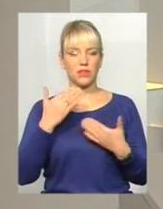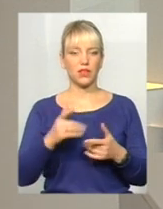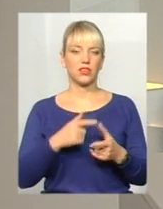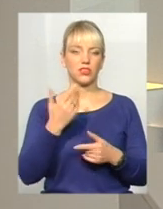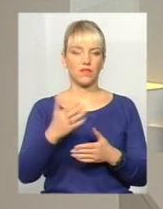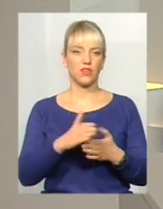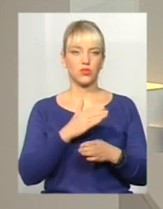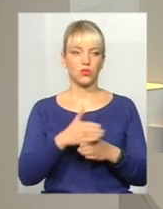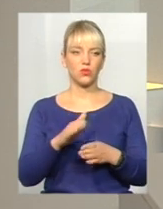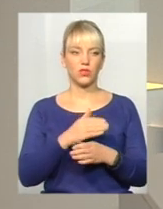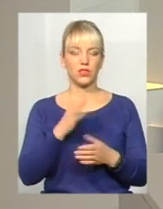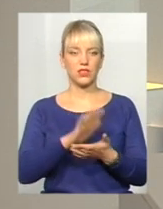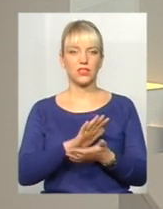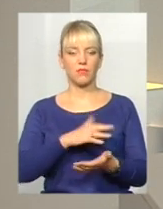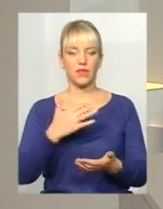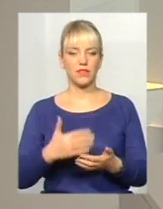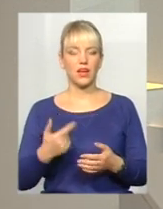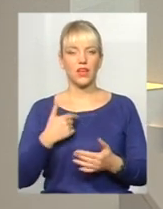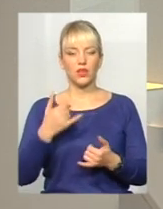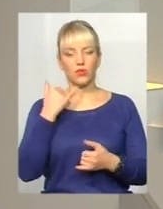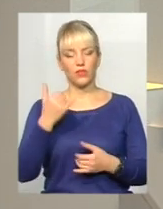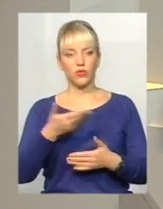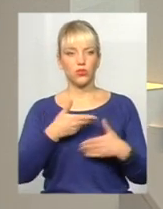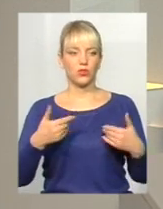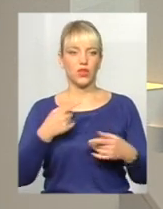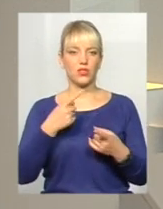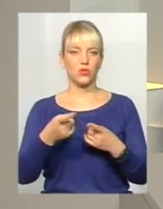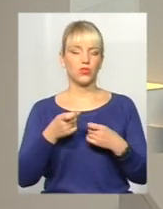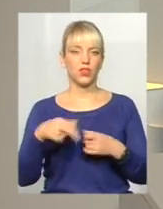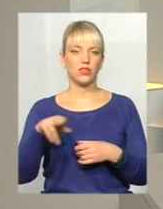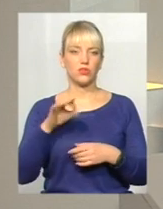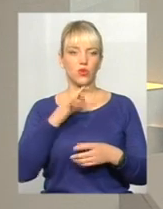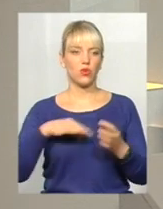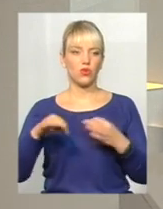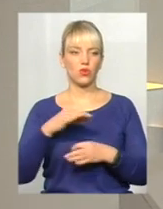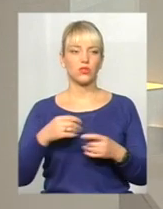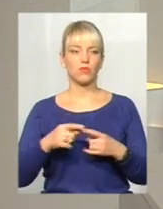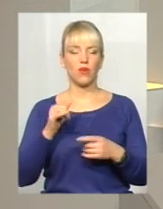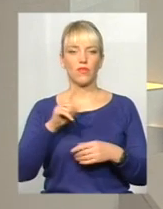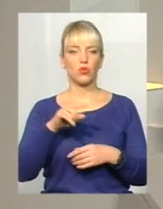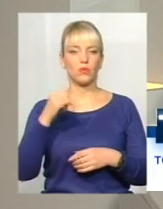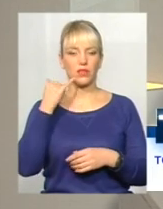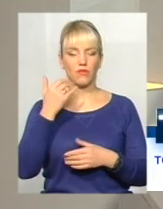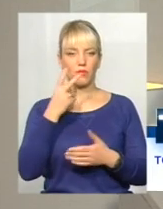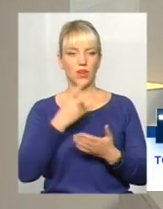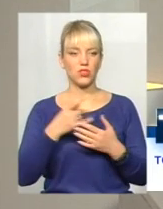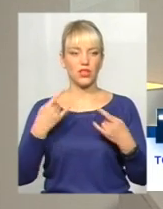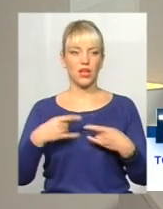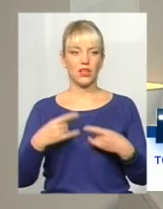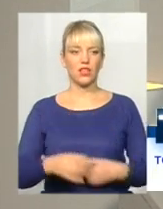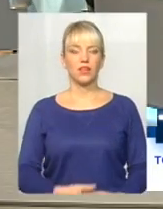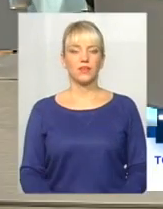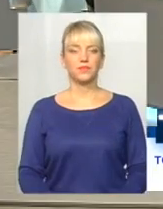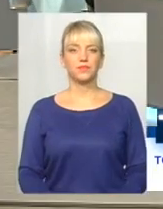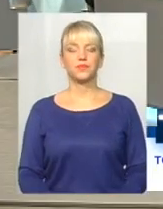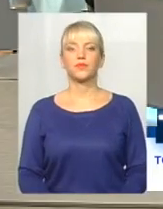Якщо так, телефонуйте також до нас на ефір, долучайтеся до розмови, номера телефонів бачите на екрані. Отож, шановні,